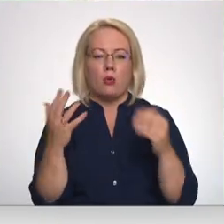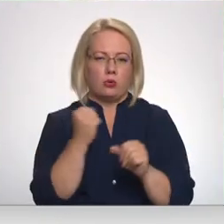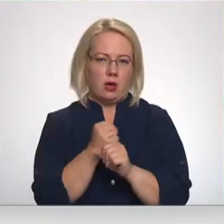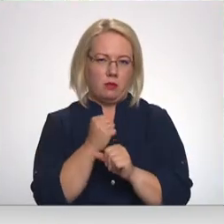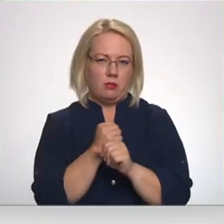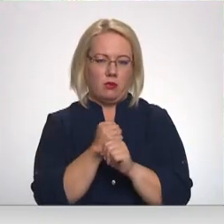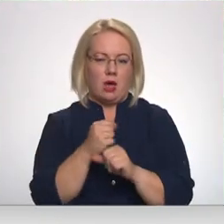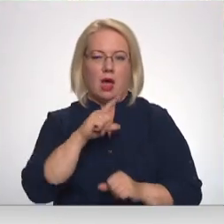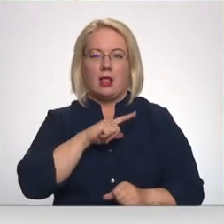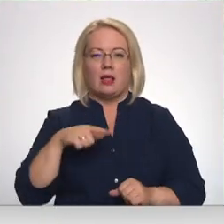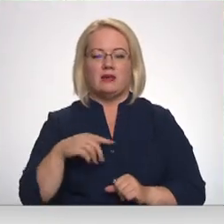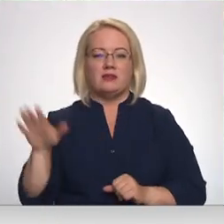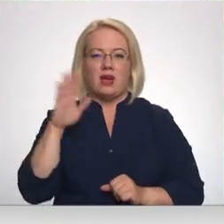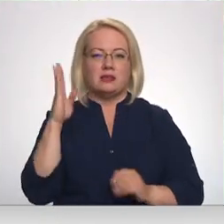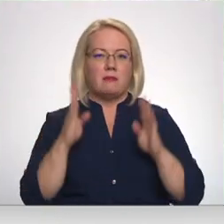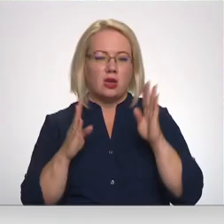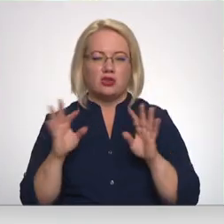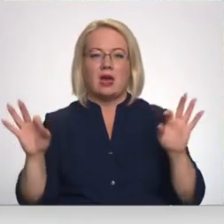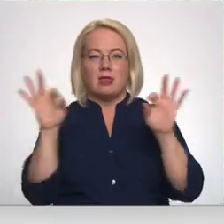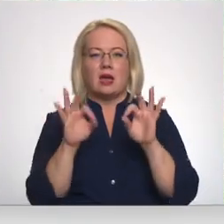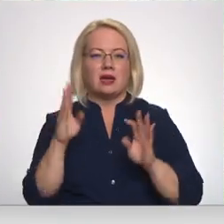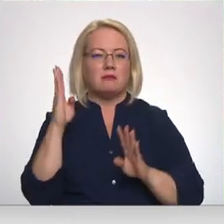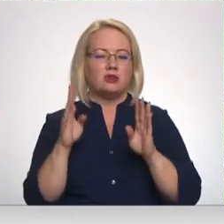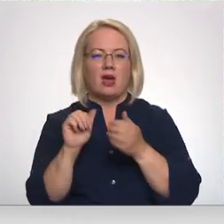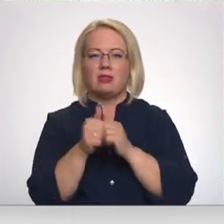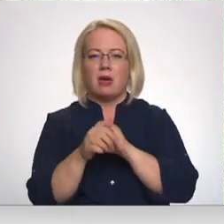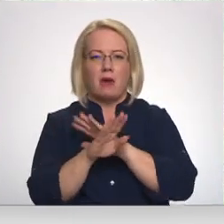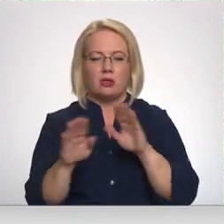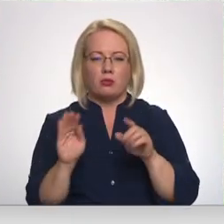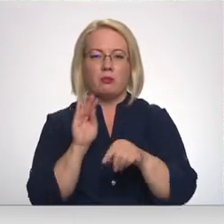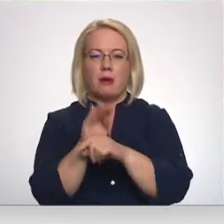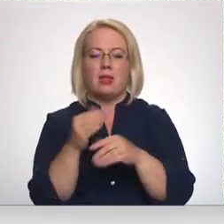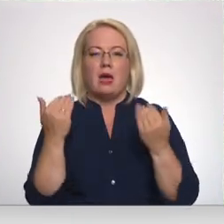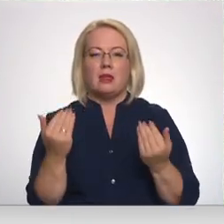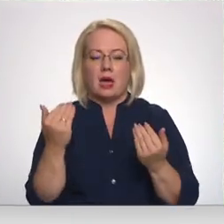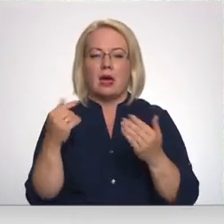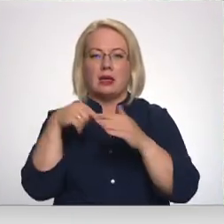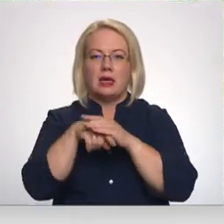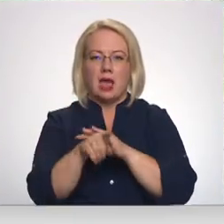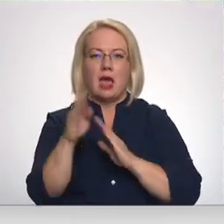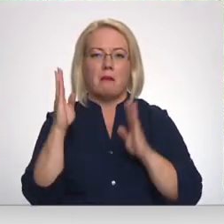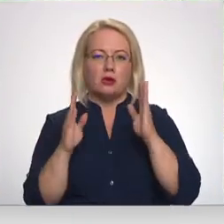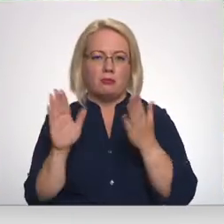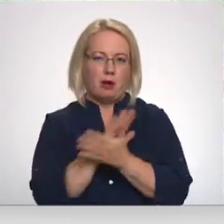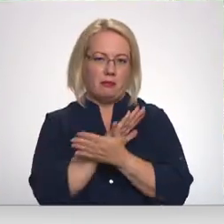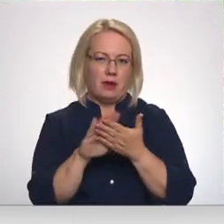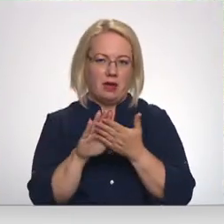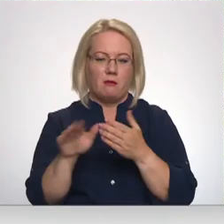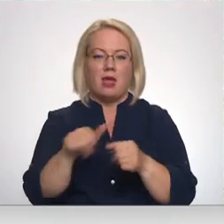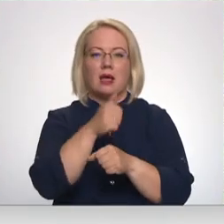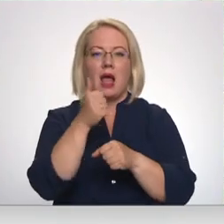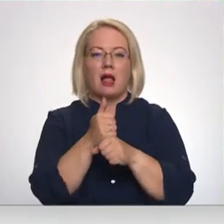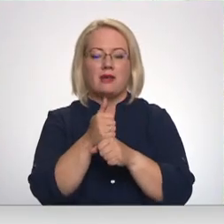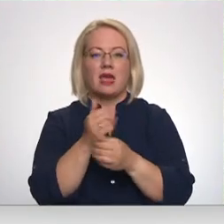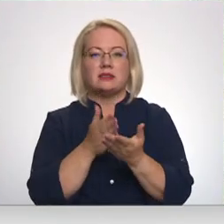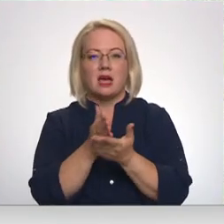Latvijas valsts meži soli, ka nekas mežā nemainīšoties un vēl piemetina, tagad ieja mežā būs par brīvu. Tomēr svarīgākais aspekts ir,